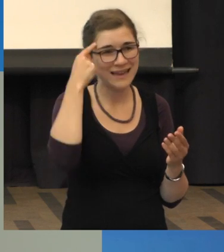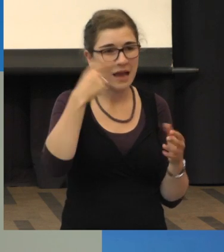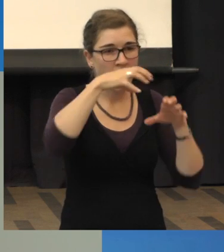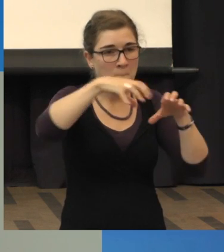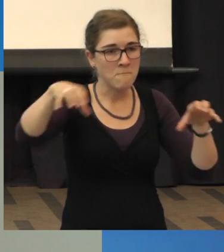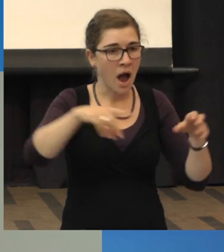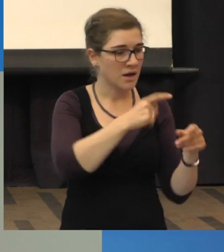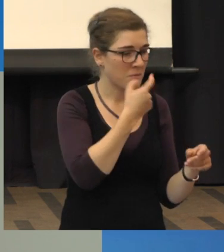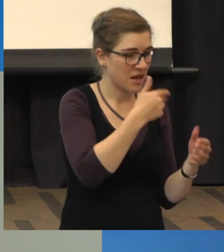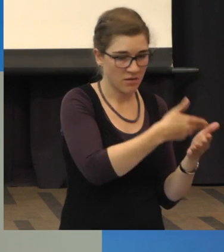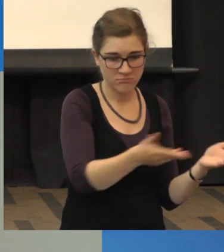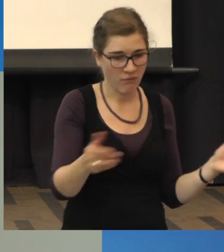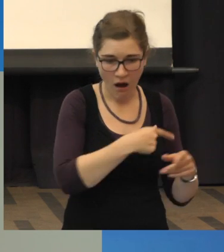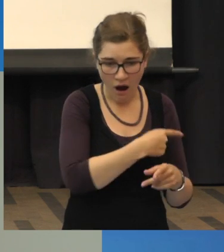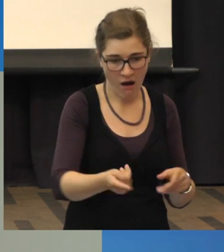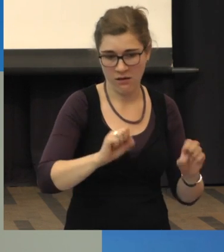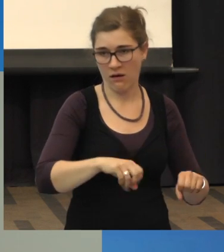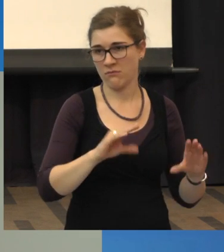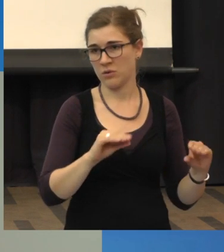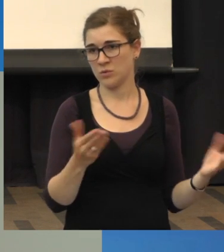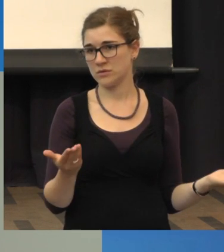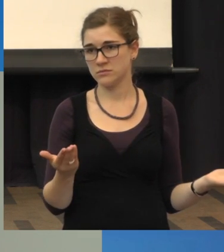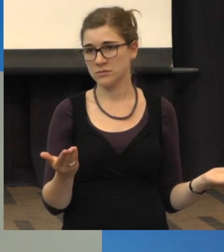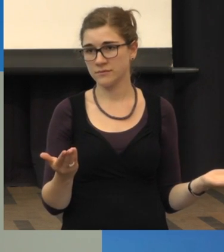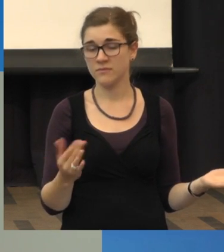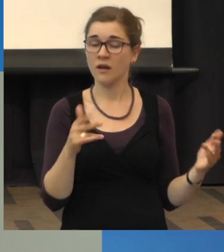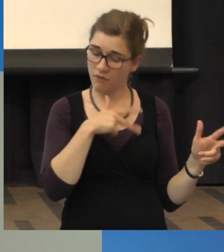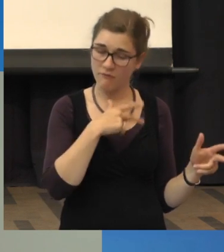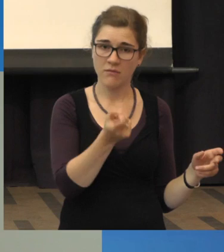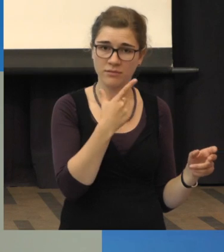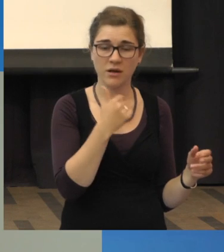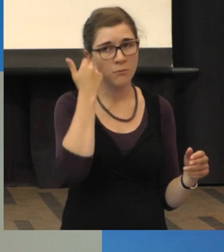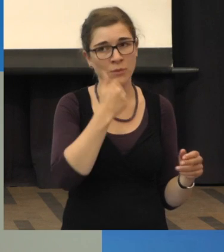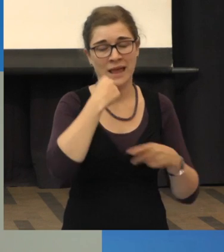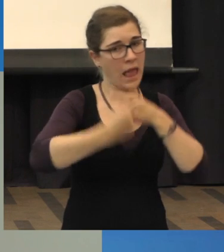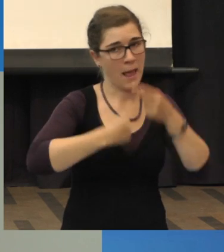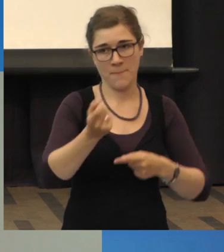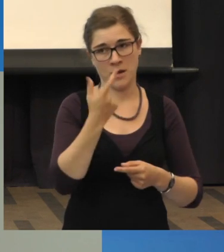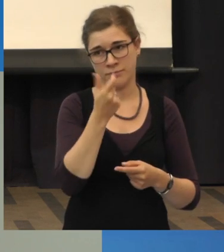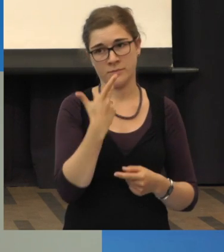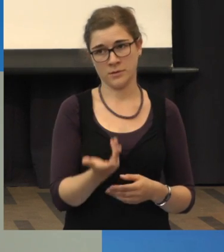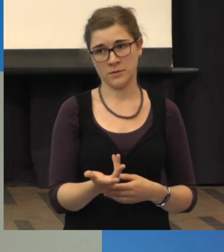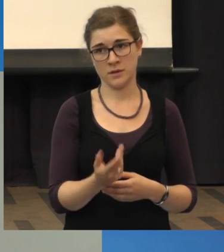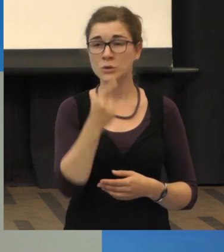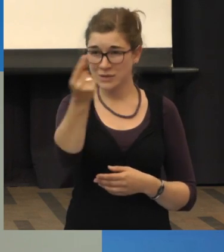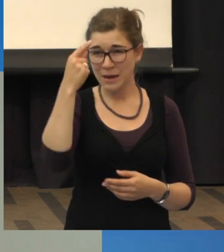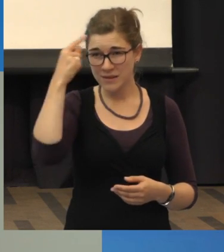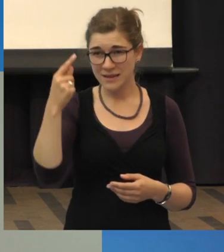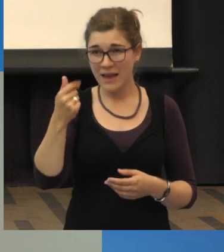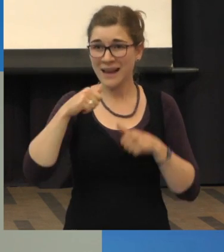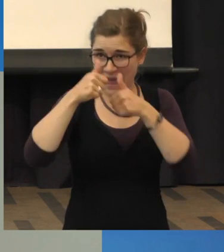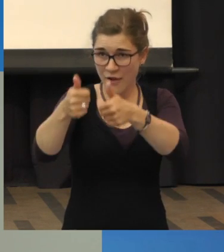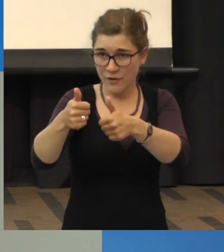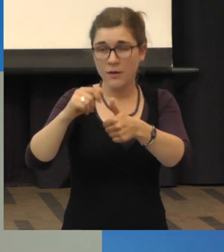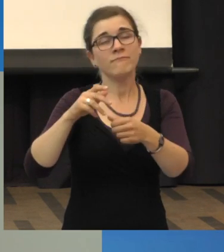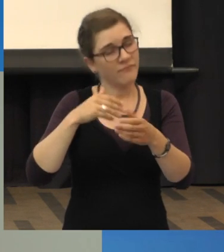sind, können genommen werden. Wenn Sie es nehmen, nehmen Sie es immer und wenn Sie denken, es hilft Ihnen, machen Sie